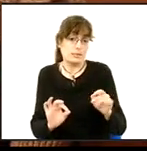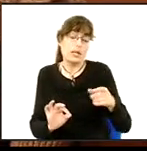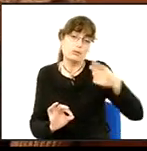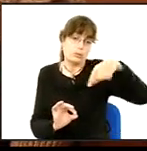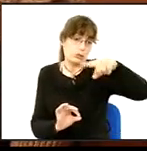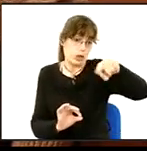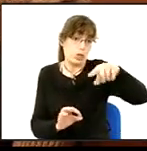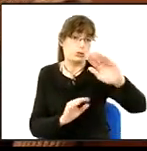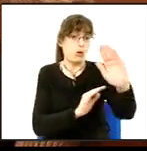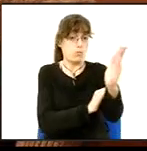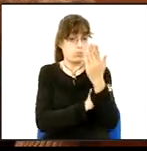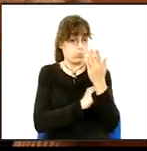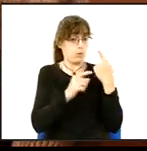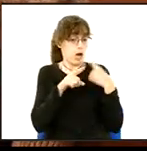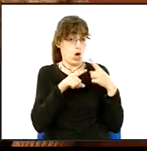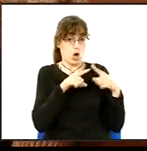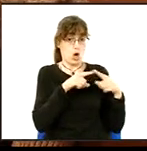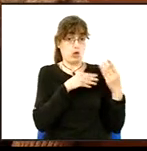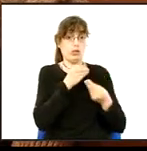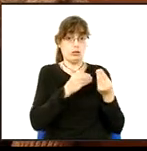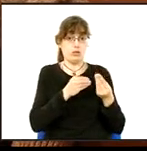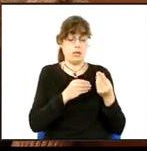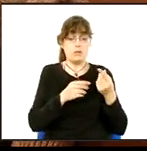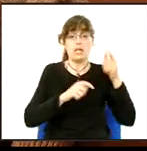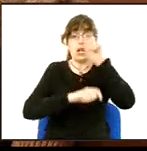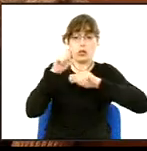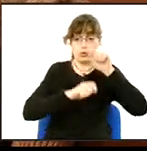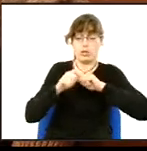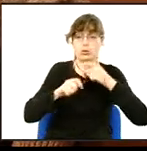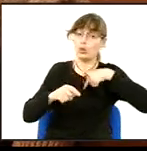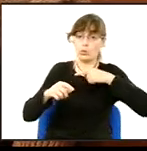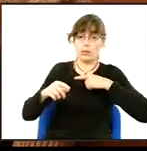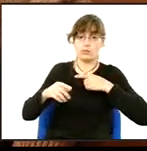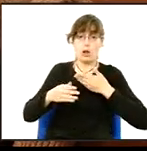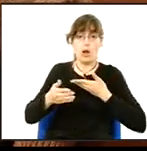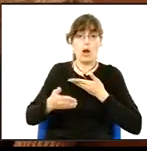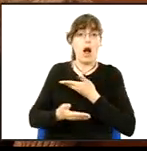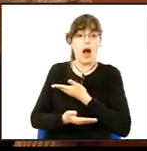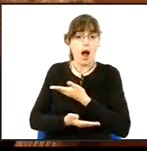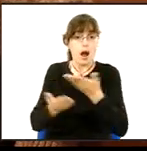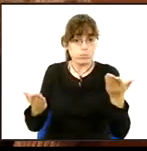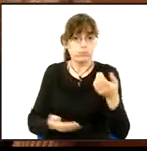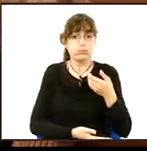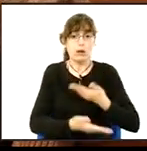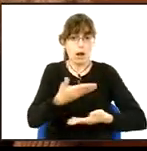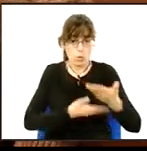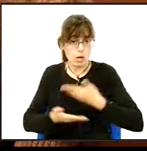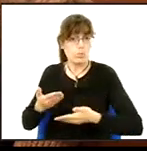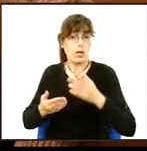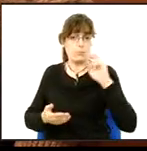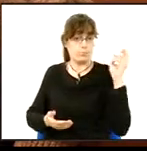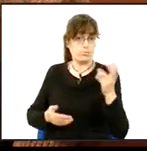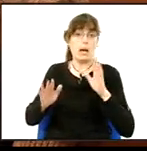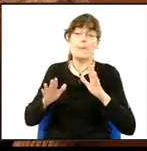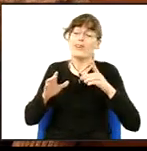coses com a ajuntament amb diverses associacions hi col·laborem i enguany doncs ells ja sigui pel canvi de